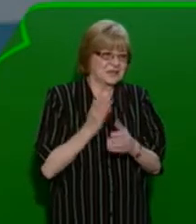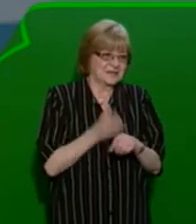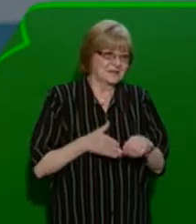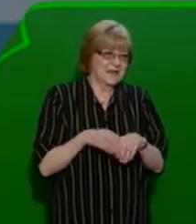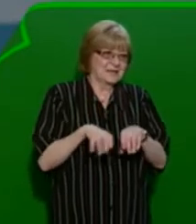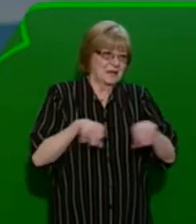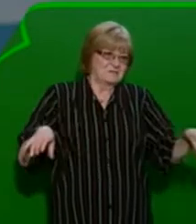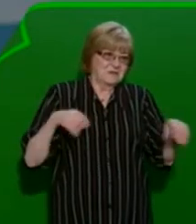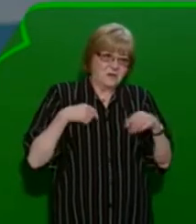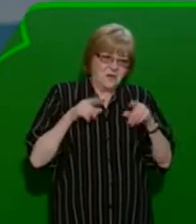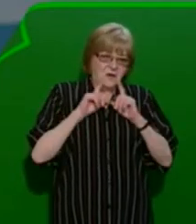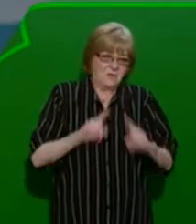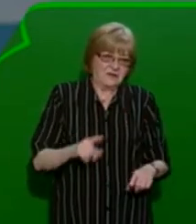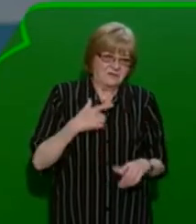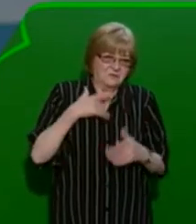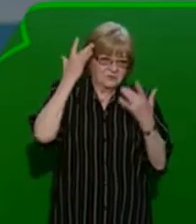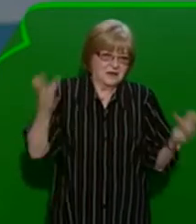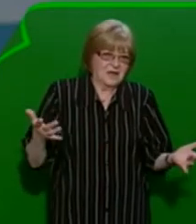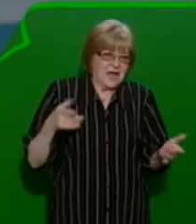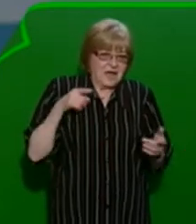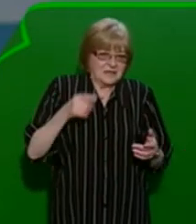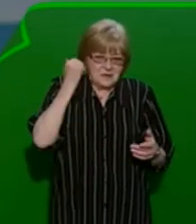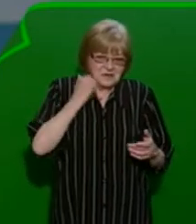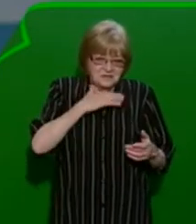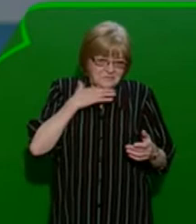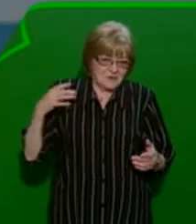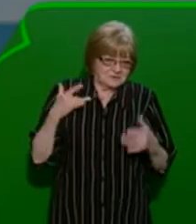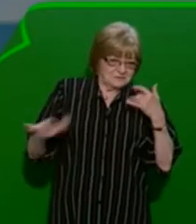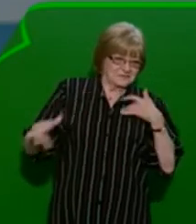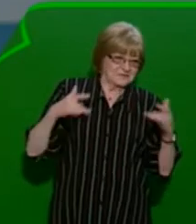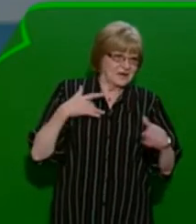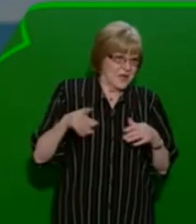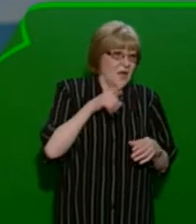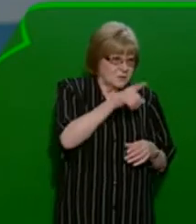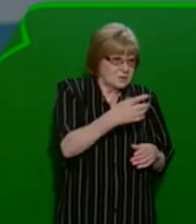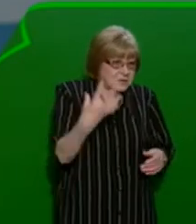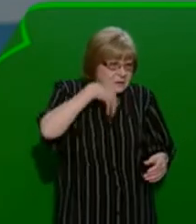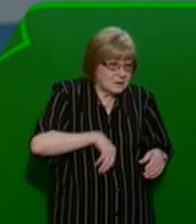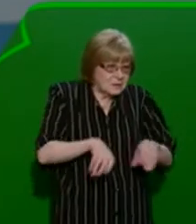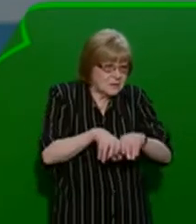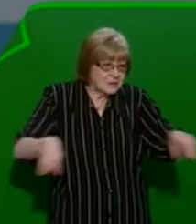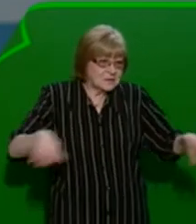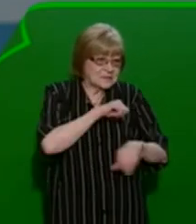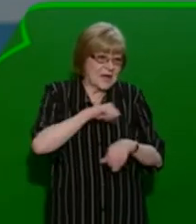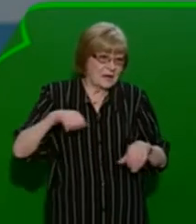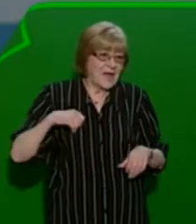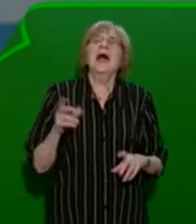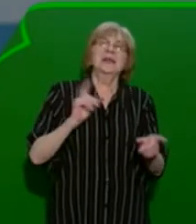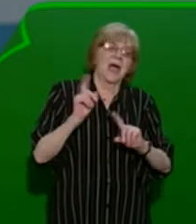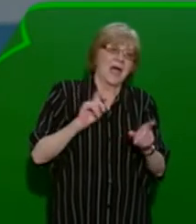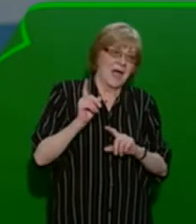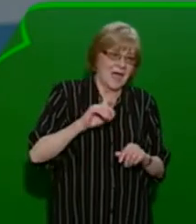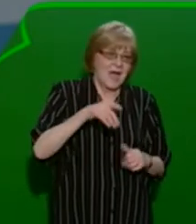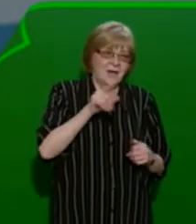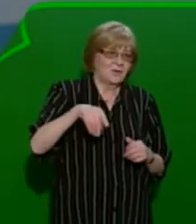Pavlu, tak ani netuším, protože tam v tom je namočeno tolika lidí, že ani nevím. A to opravdu spořádáte celou tu štricli? To zase ne, to si určitě